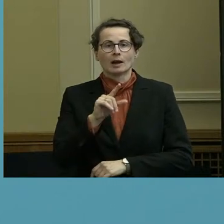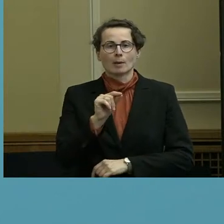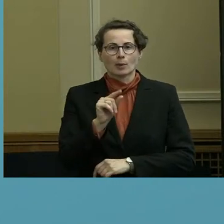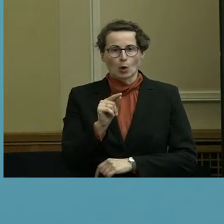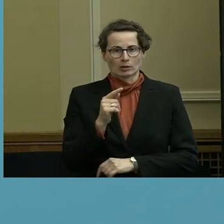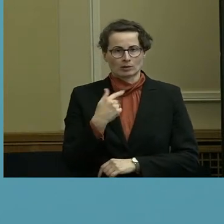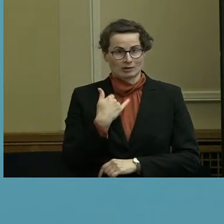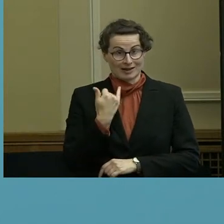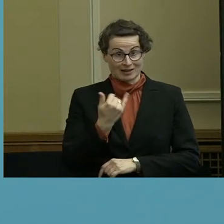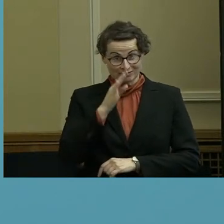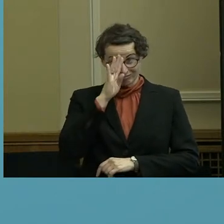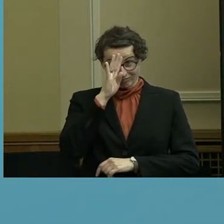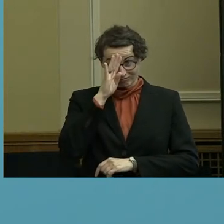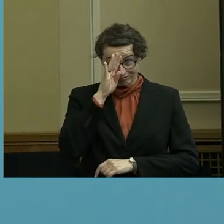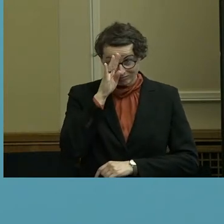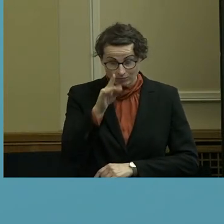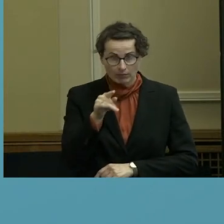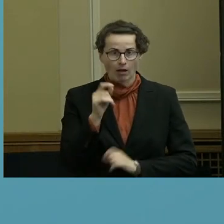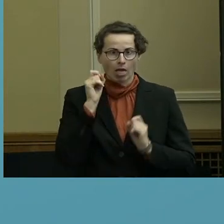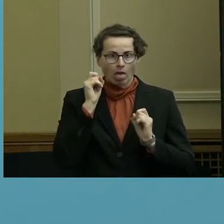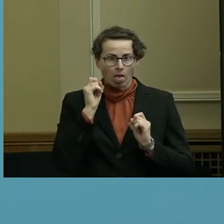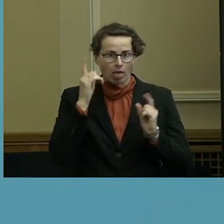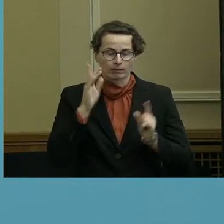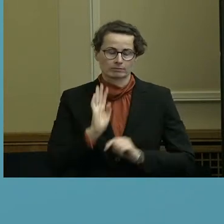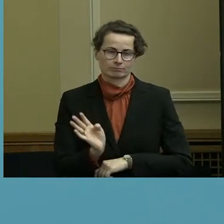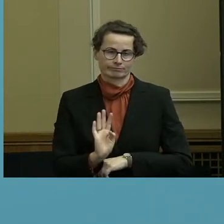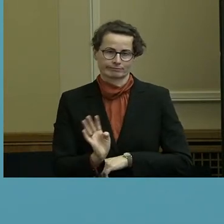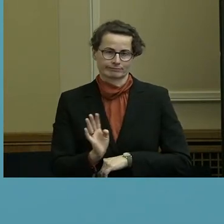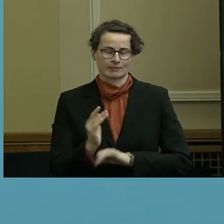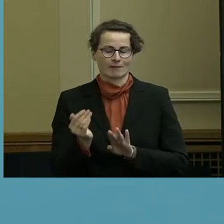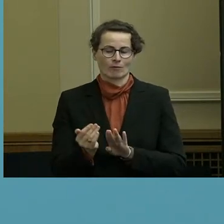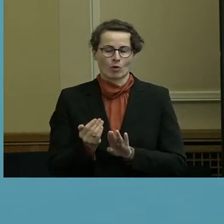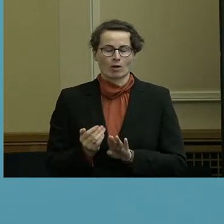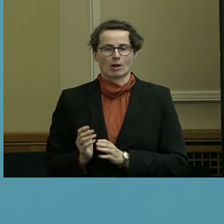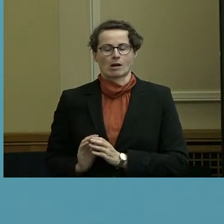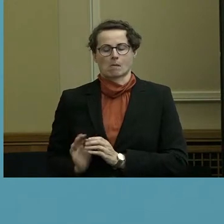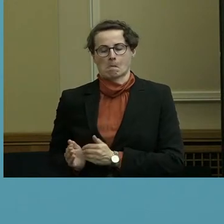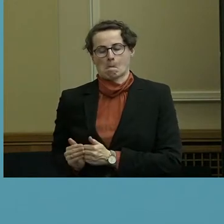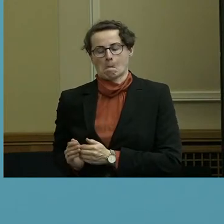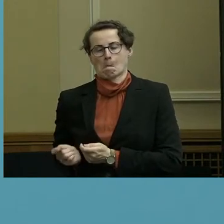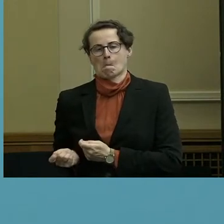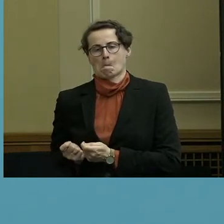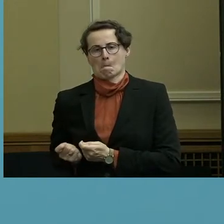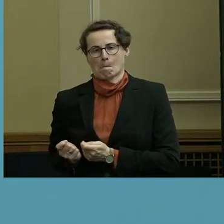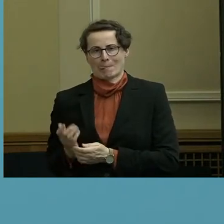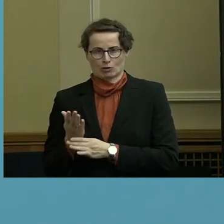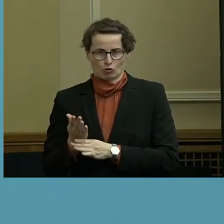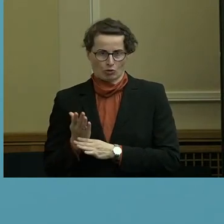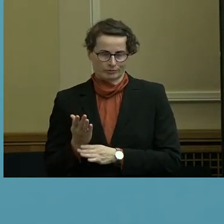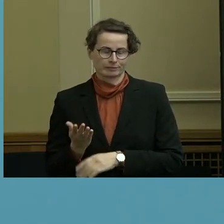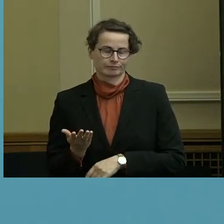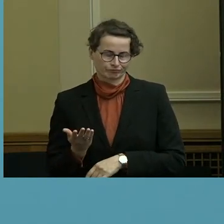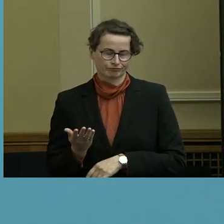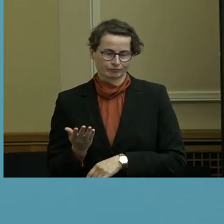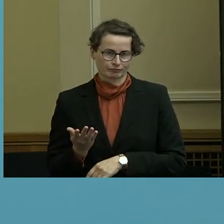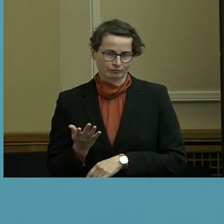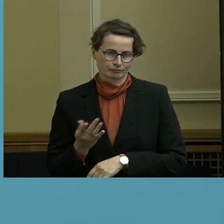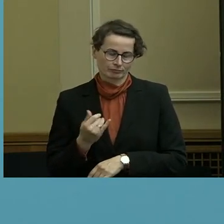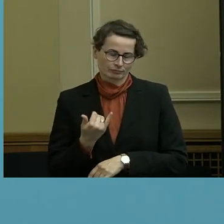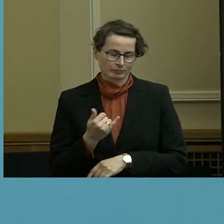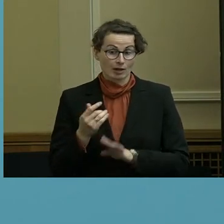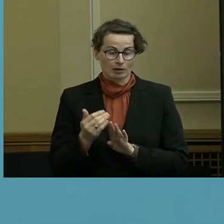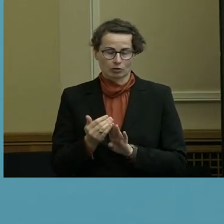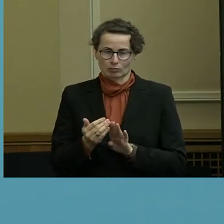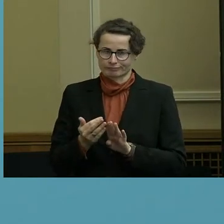nicht überraschend, sondern ja, ich habe auch über einen